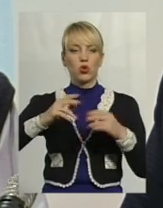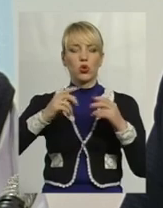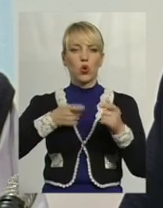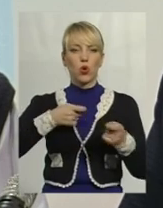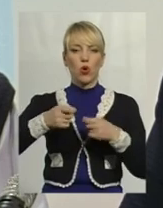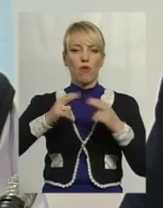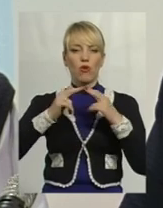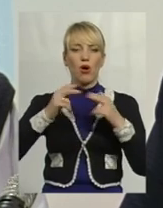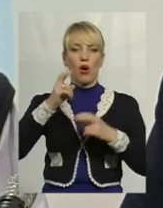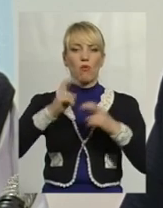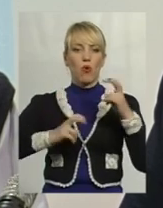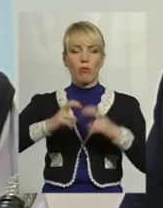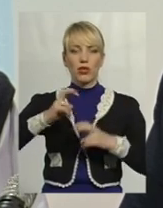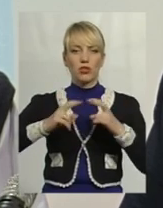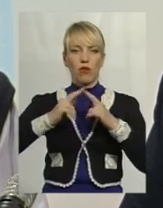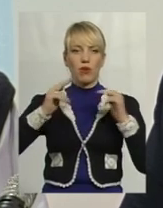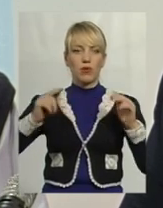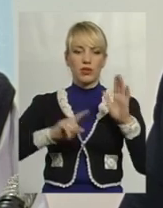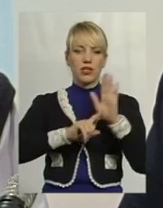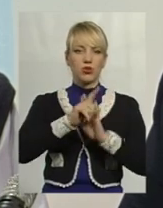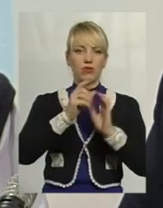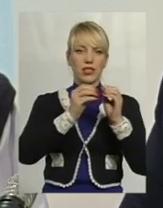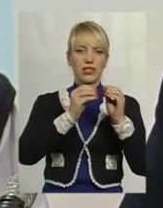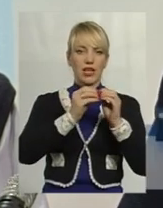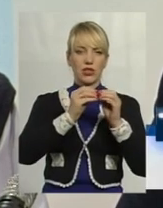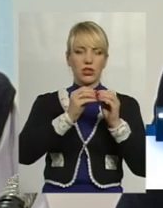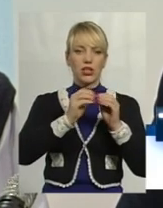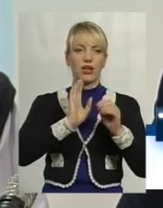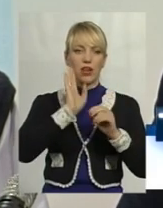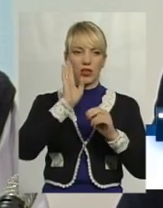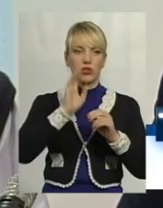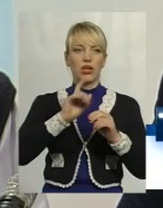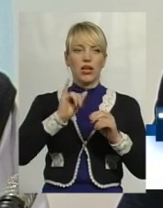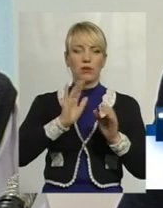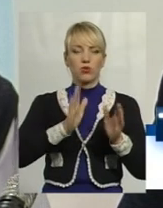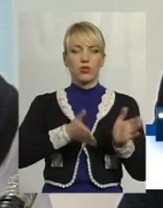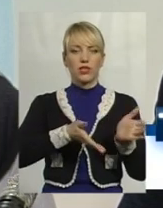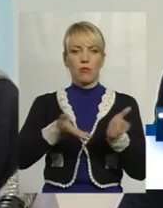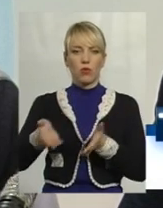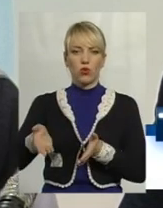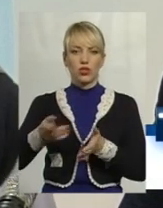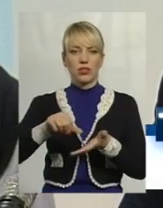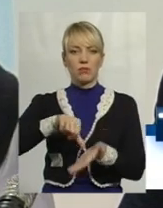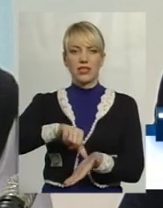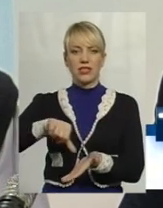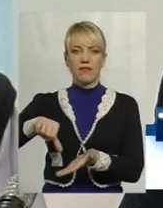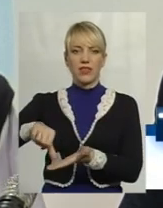палати. Стартуємо о 10-й годині ранку з реєстрації. Будуть запрошені представники